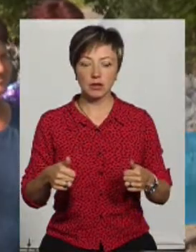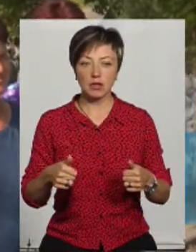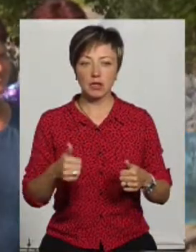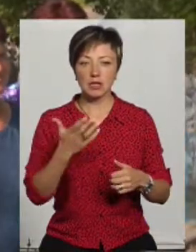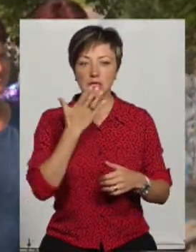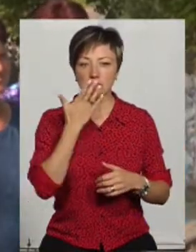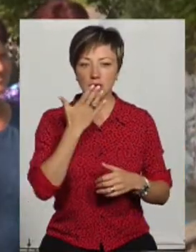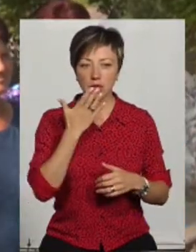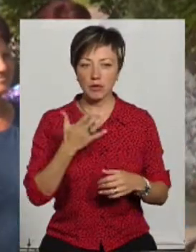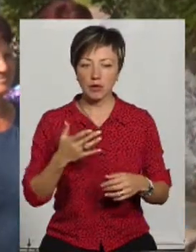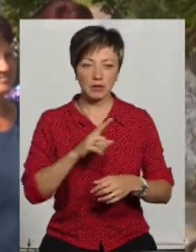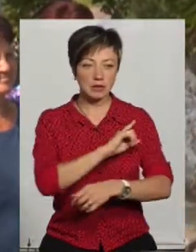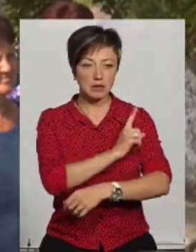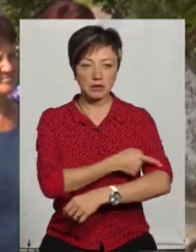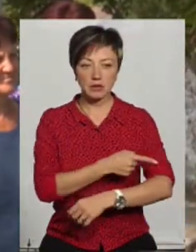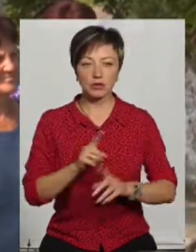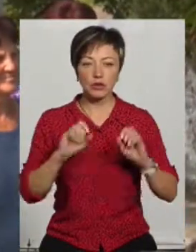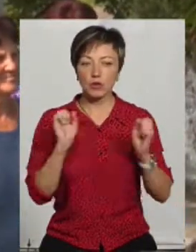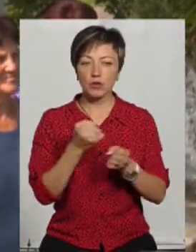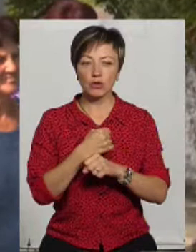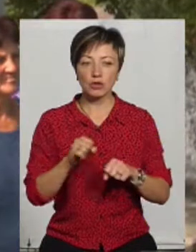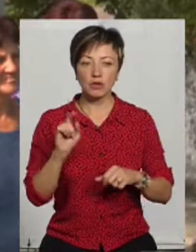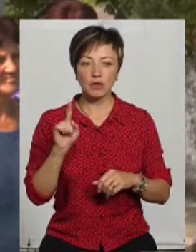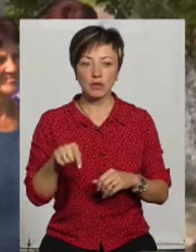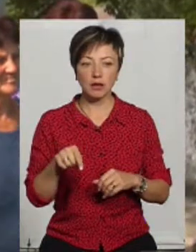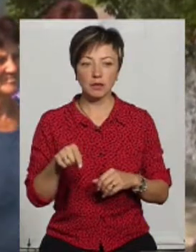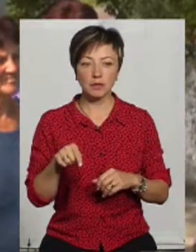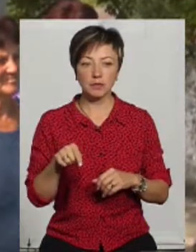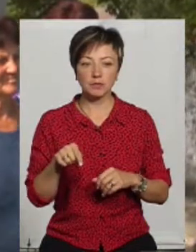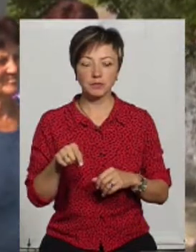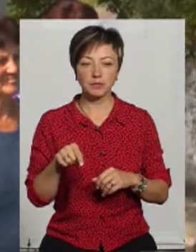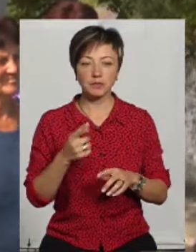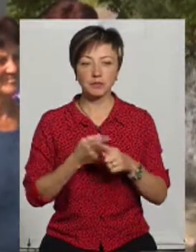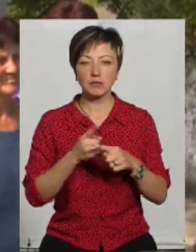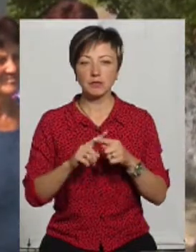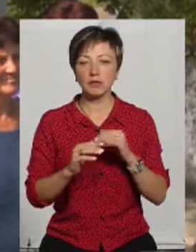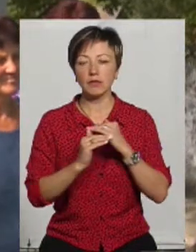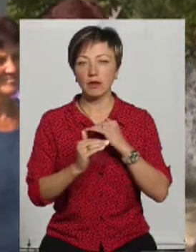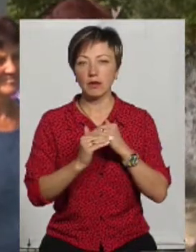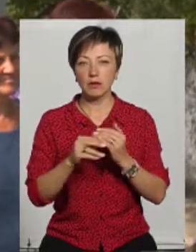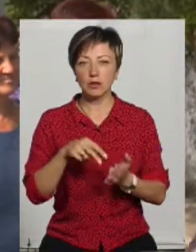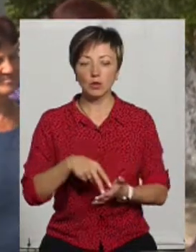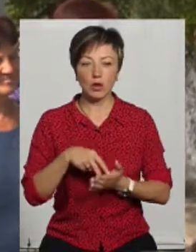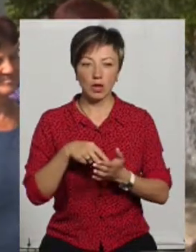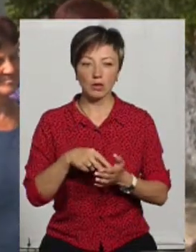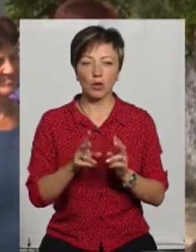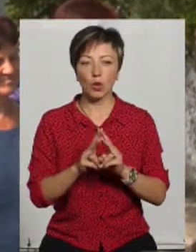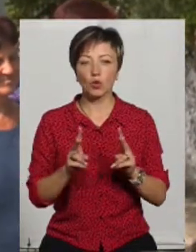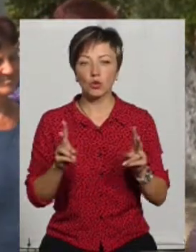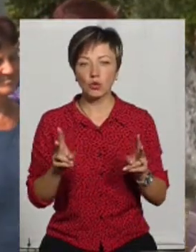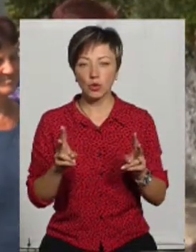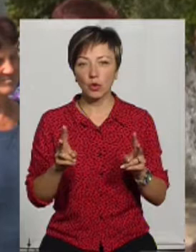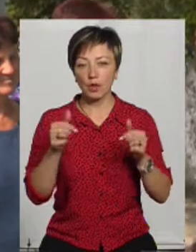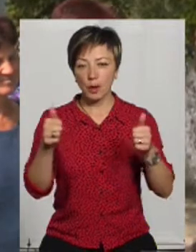Запах конкретний, що неможливо навіть на цьому полі стояти. Хто набив тих